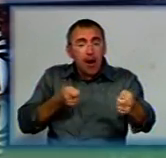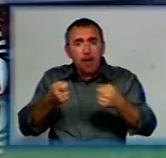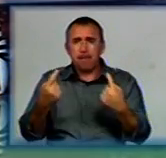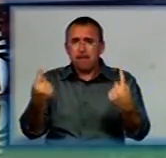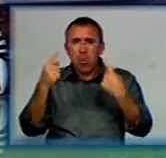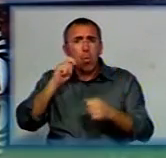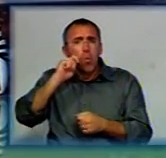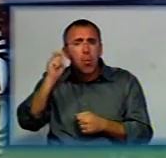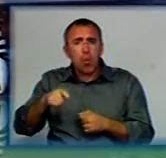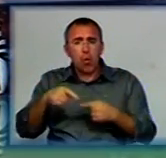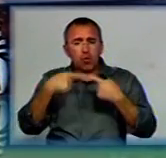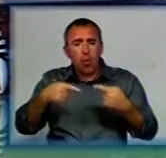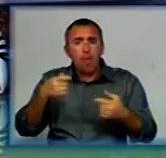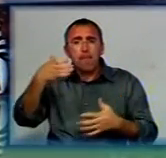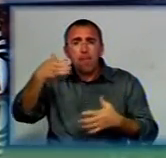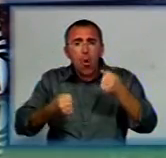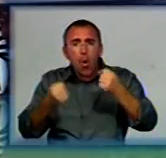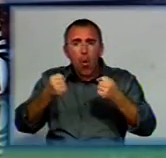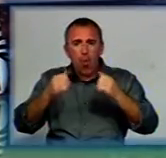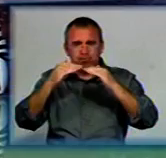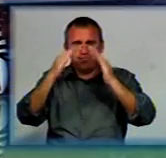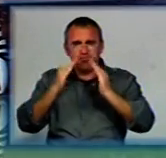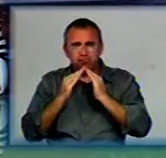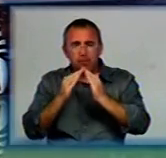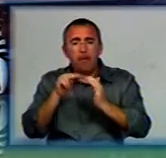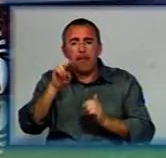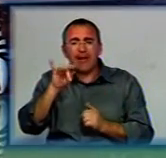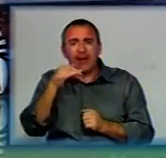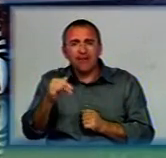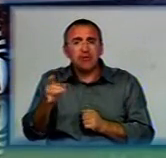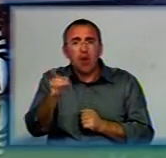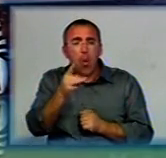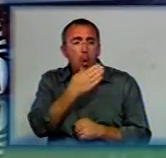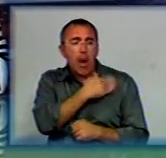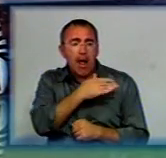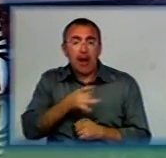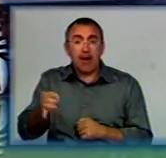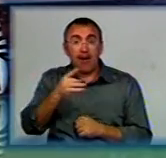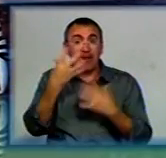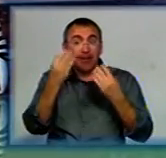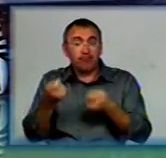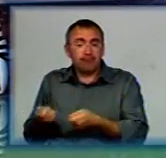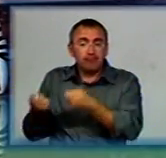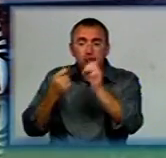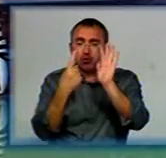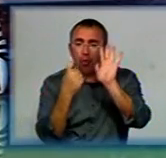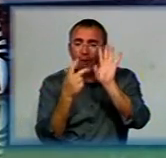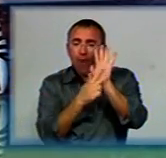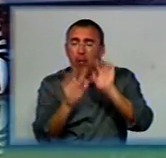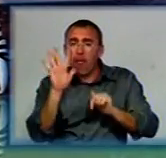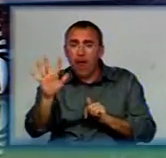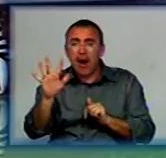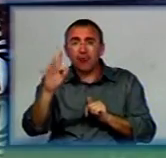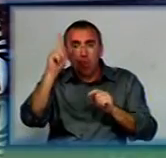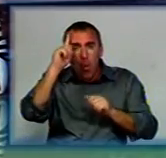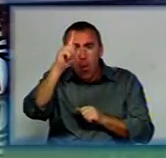найбільших в Україні товарно-молочних комплексів – петриківське молоко, що в Олександрійському районі. Днями туди завезли 185 корів з